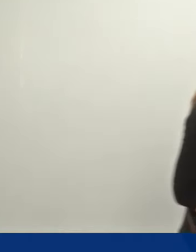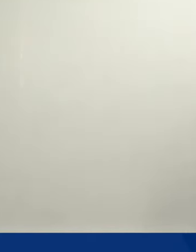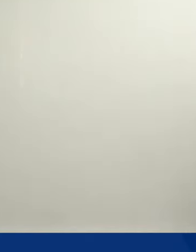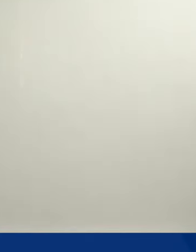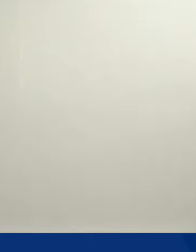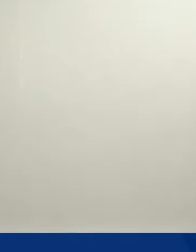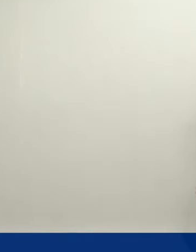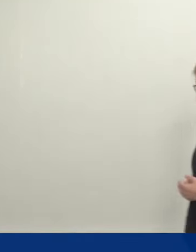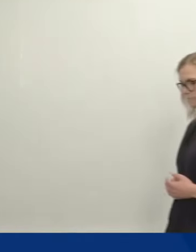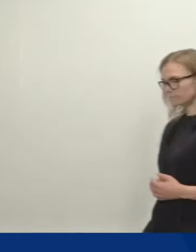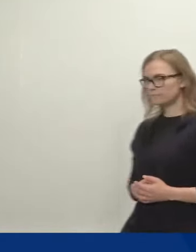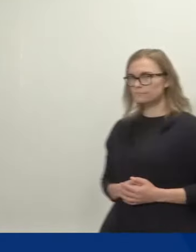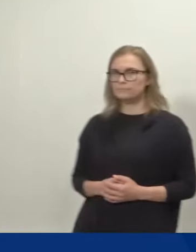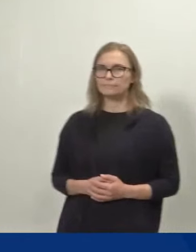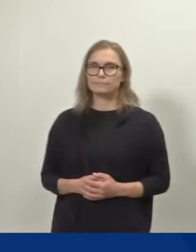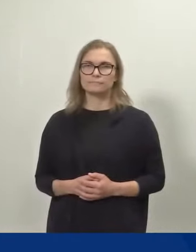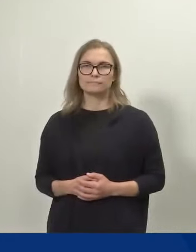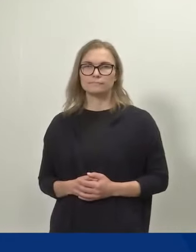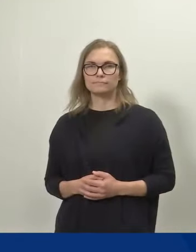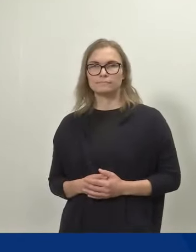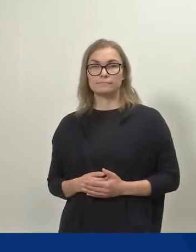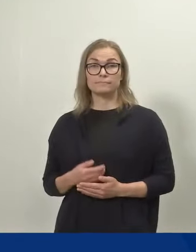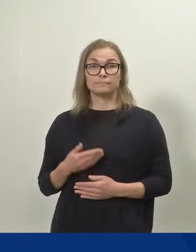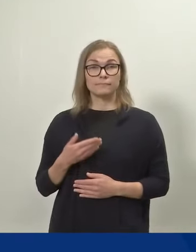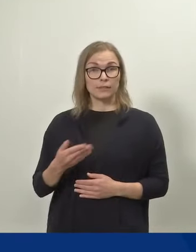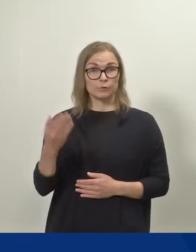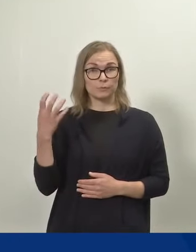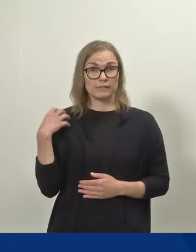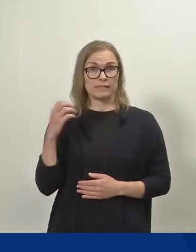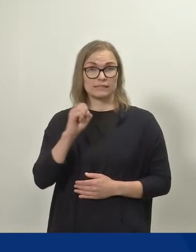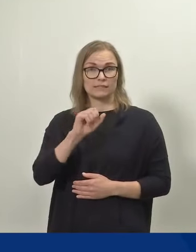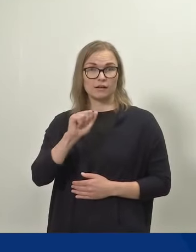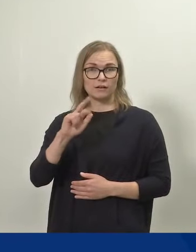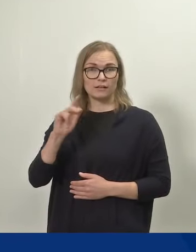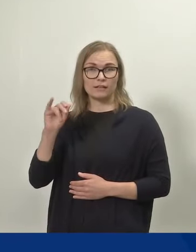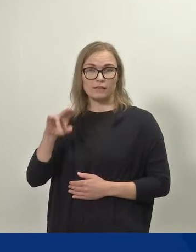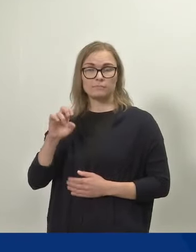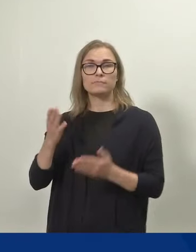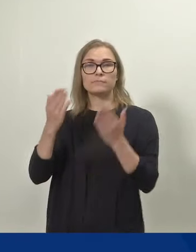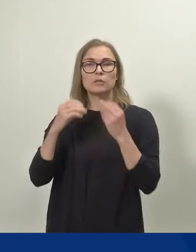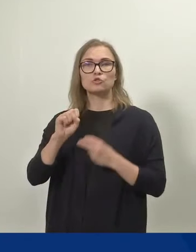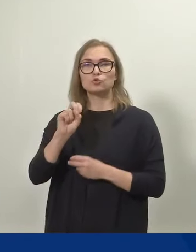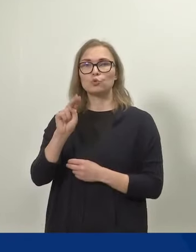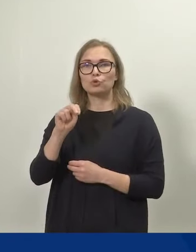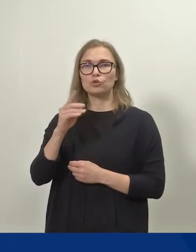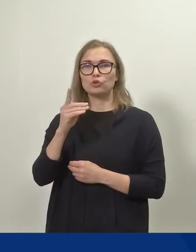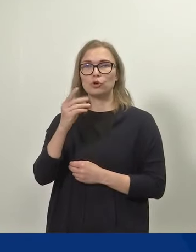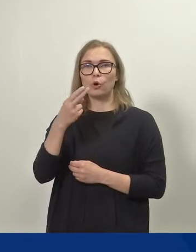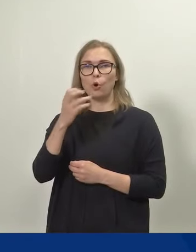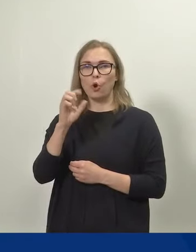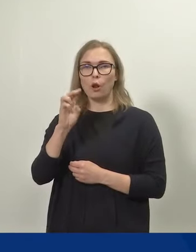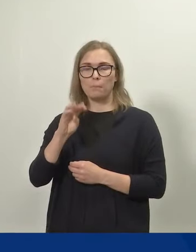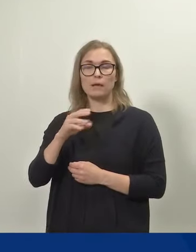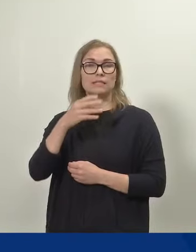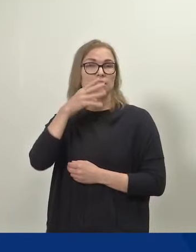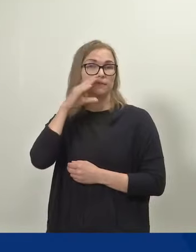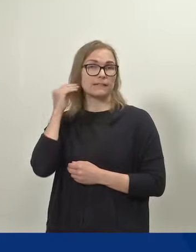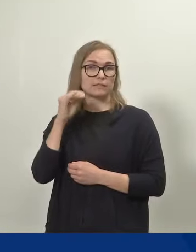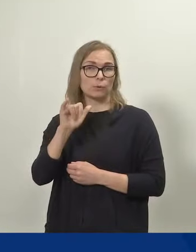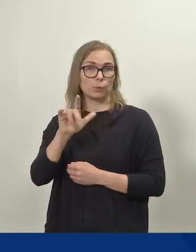Kiitos, ministeri Sarkkinen. Sitten seuraavana kysymysvuorossa Marianne Sundholm, Svenska Yle, ole hyvä.